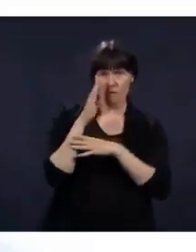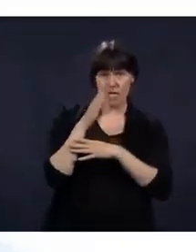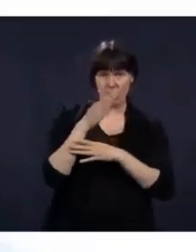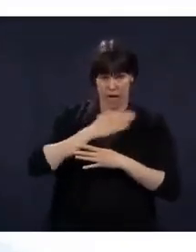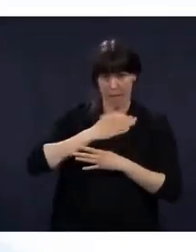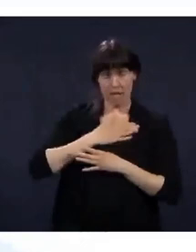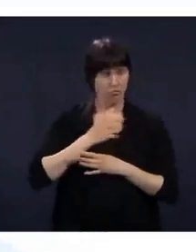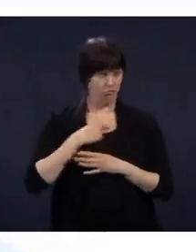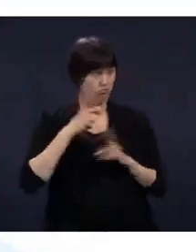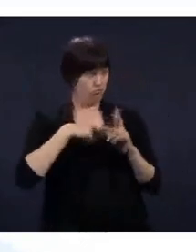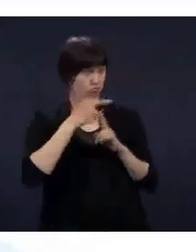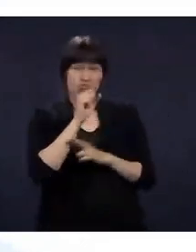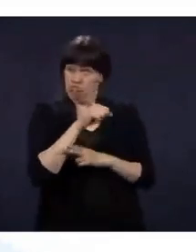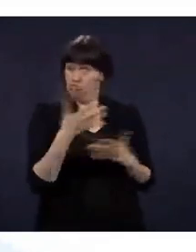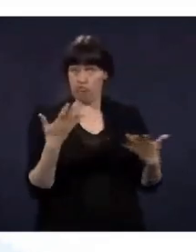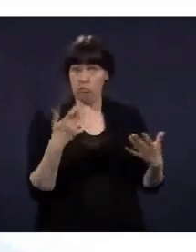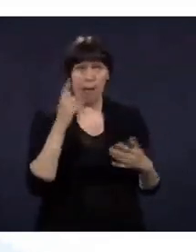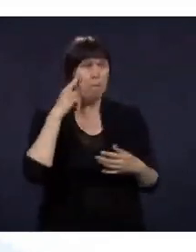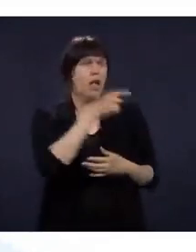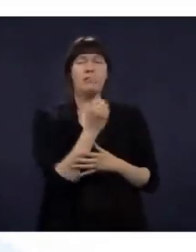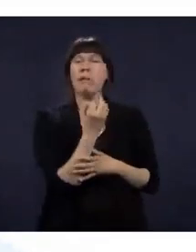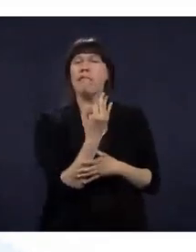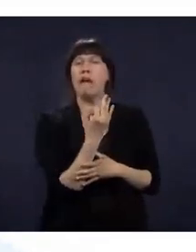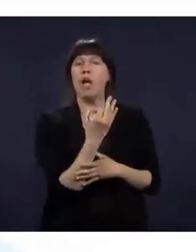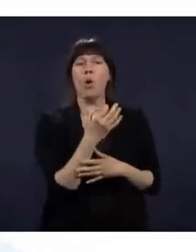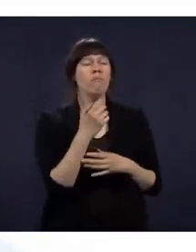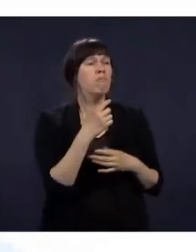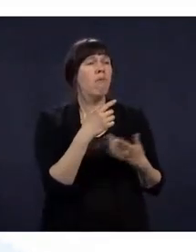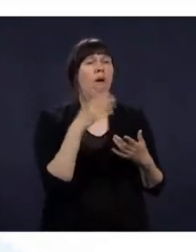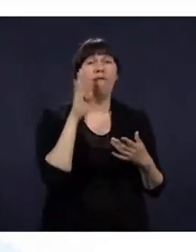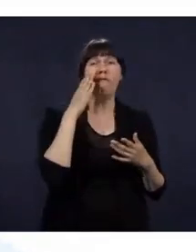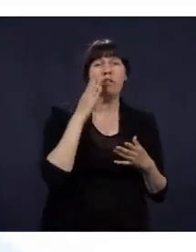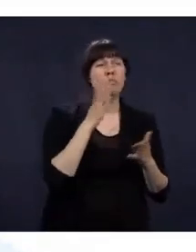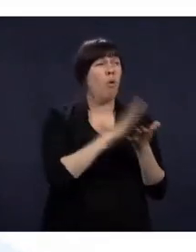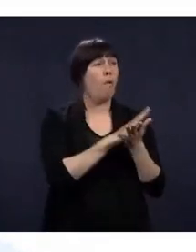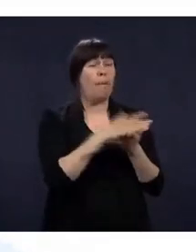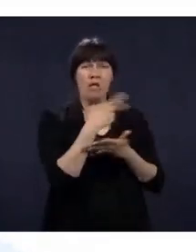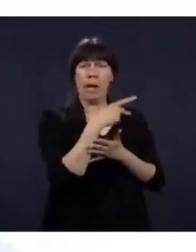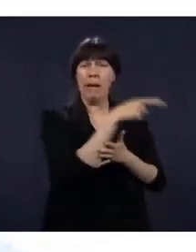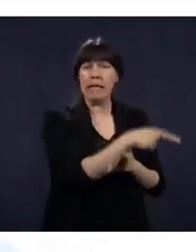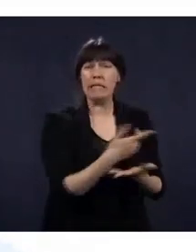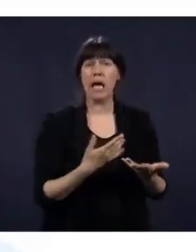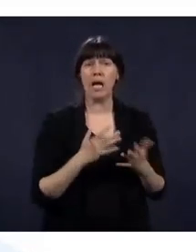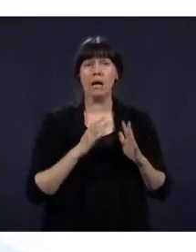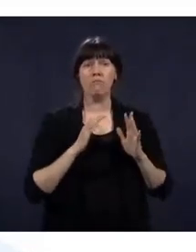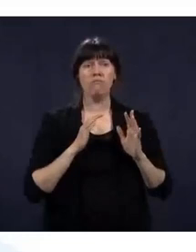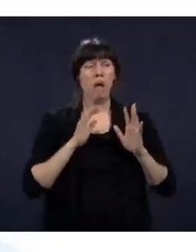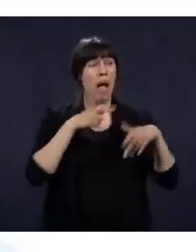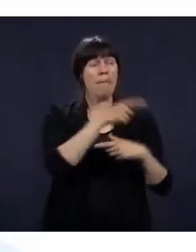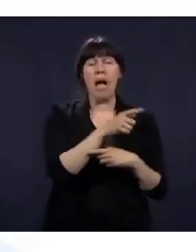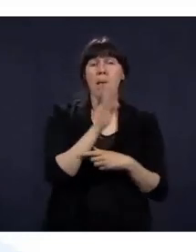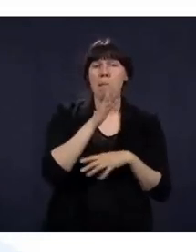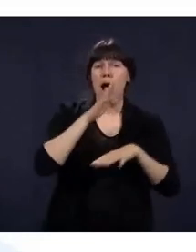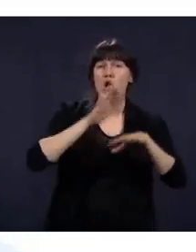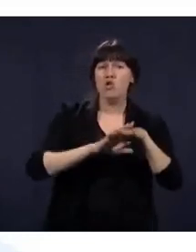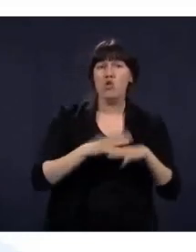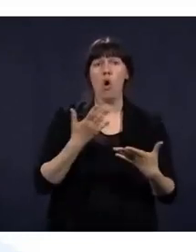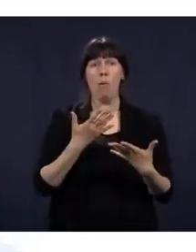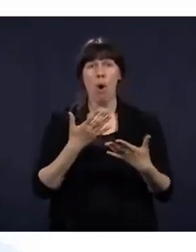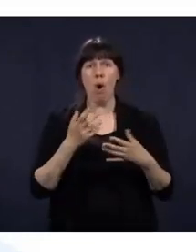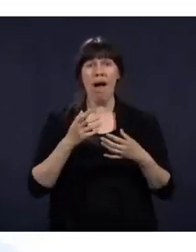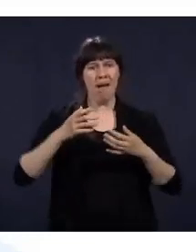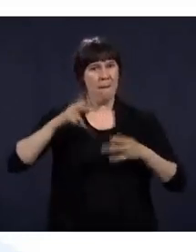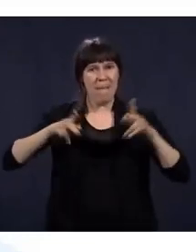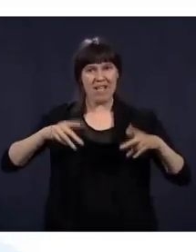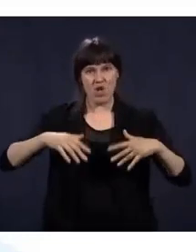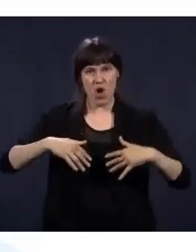ensuite, il m'a posé une question, c'est si j'avais une cause particulière que je défendais. J'ai trouvé que la situation des itinérants et des jeunes dans la rue et